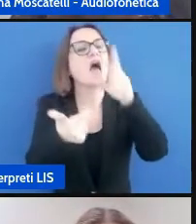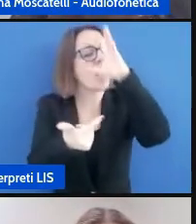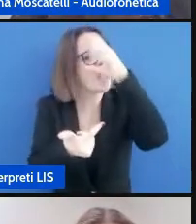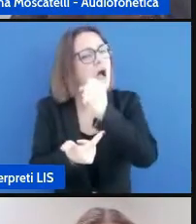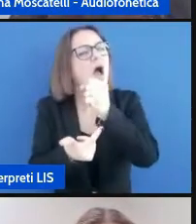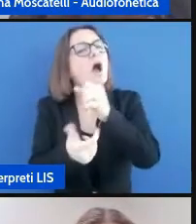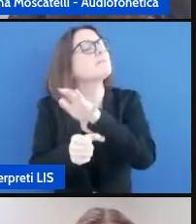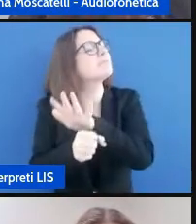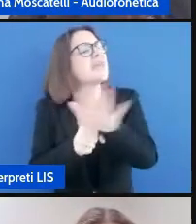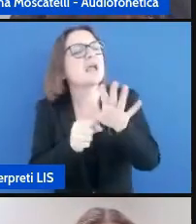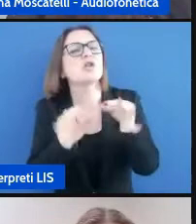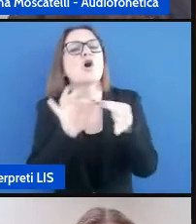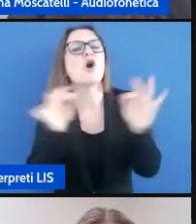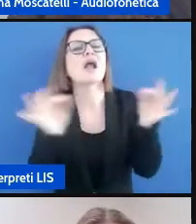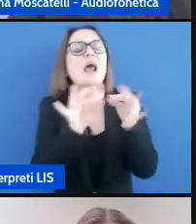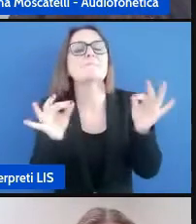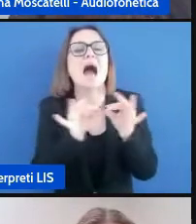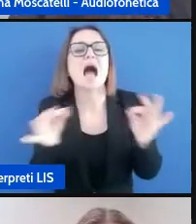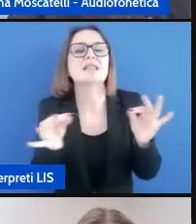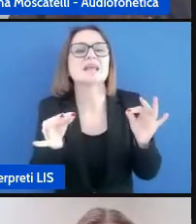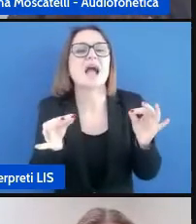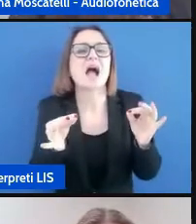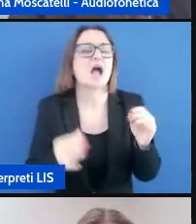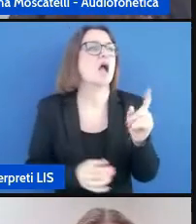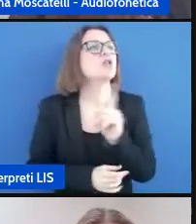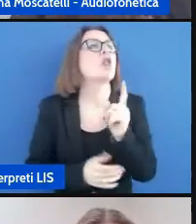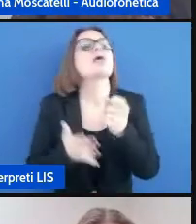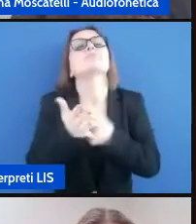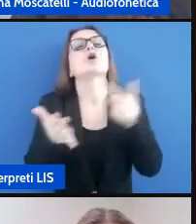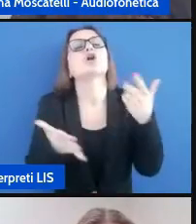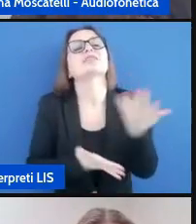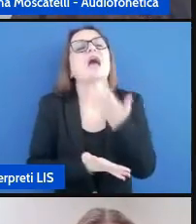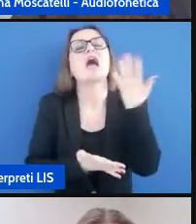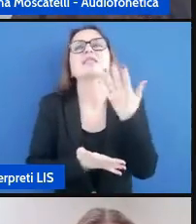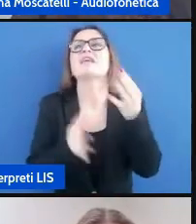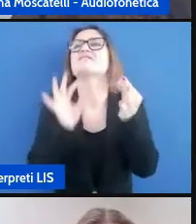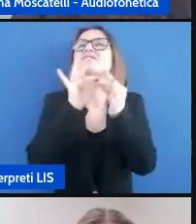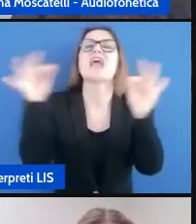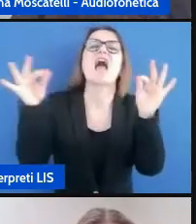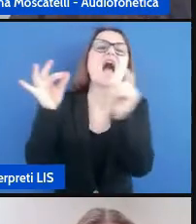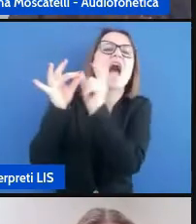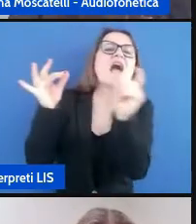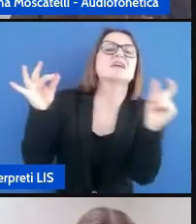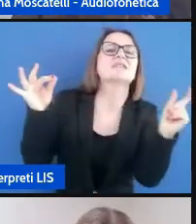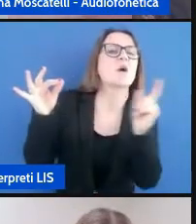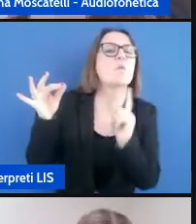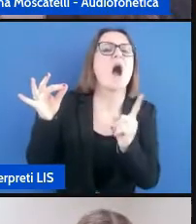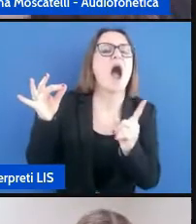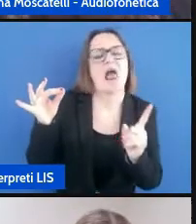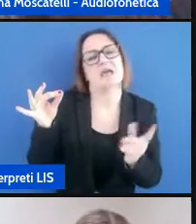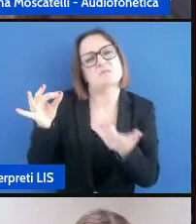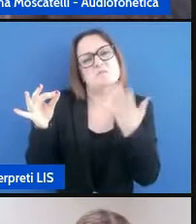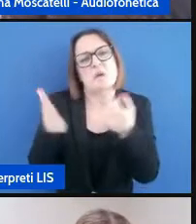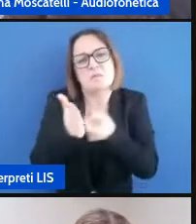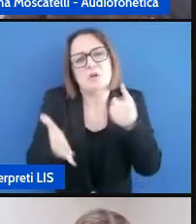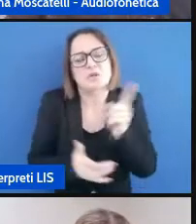in anese grammaticale non è importante cosa c'è scritto nella frase in quanto garantire la costruzione